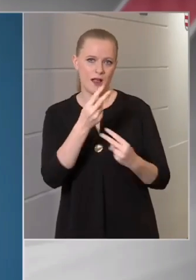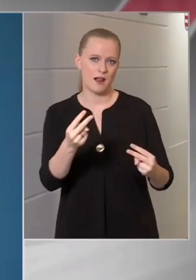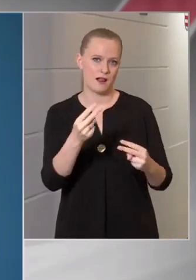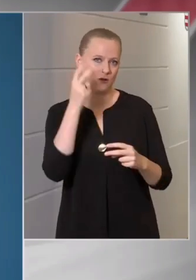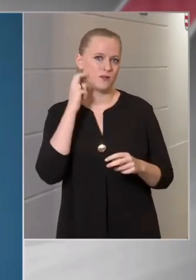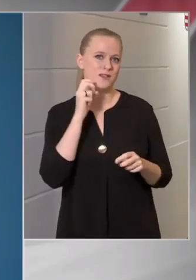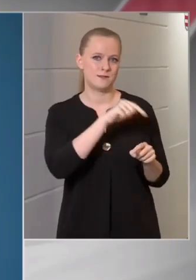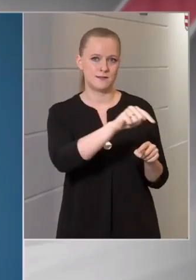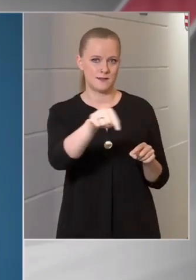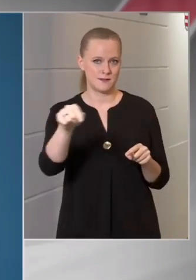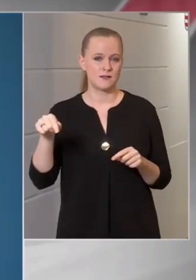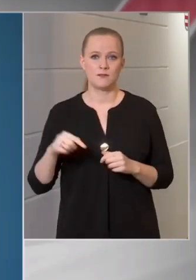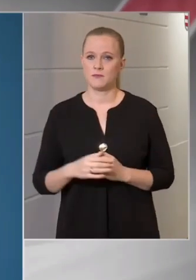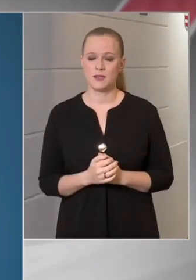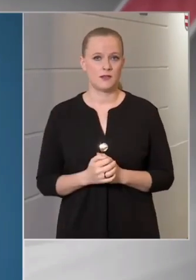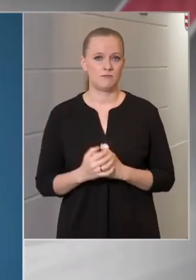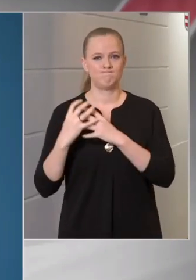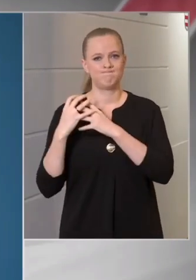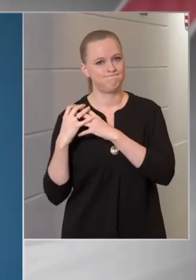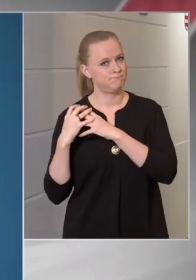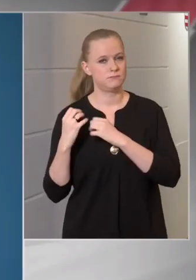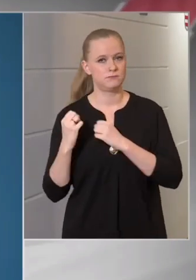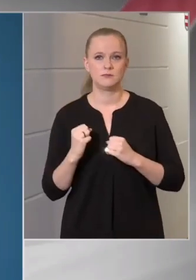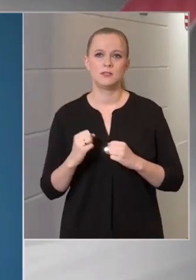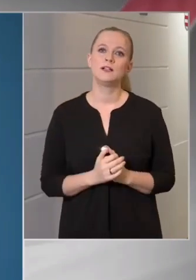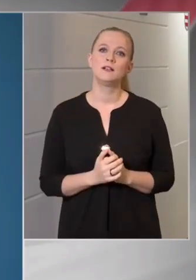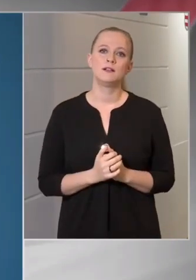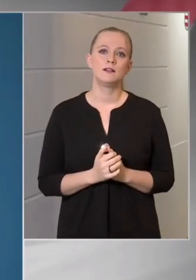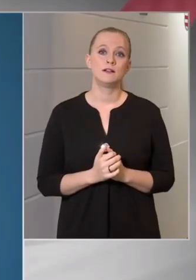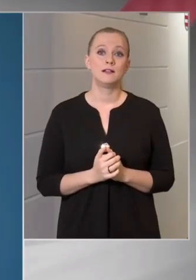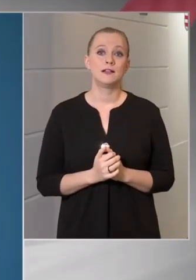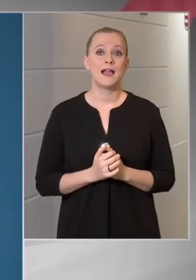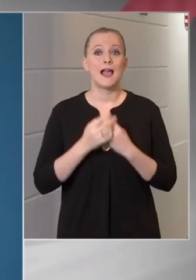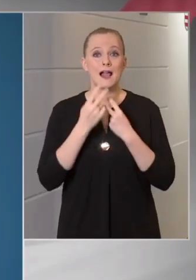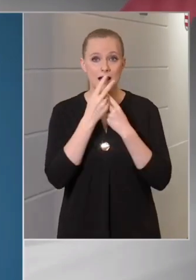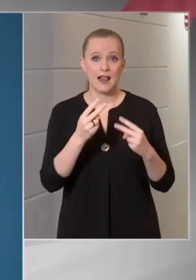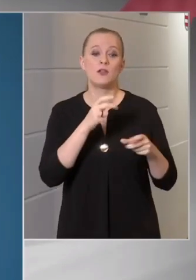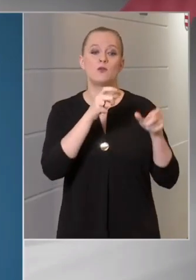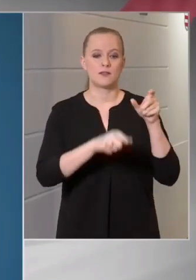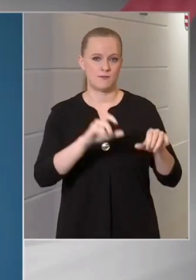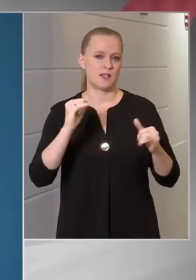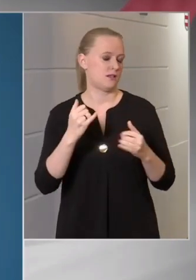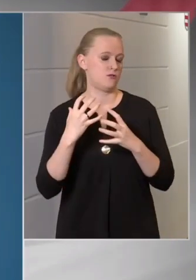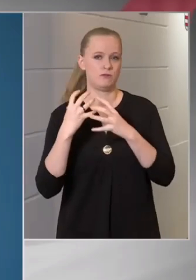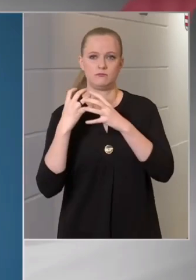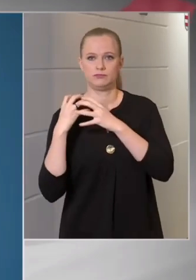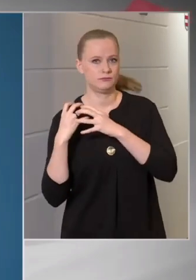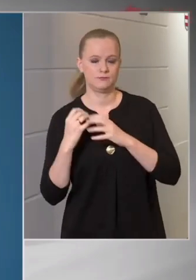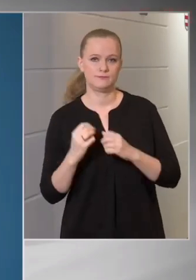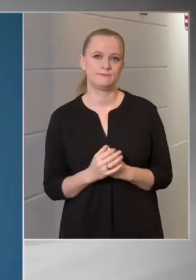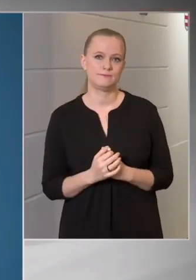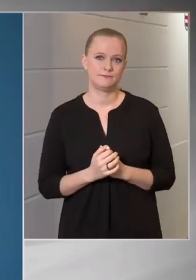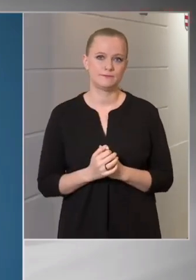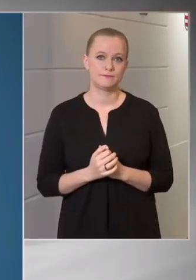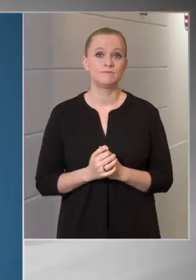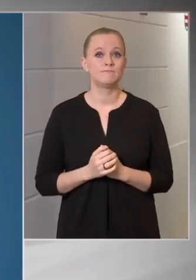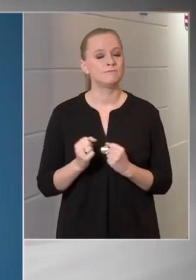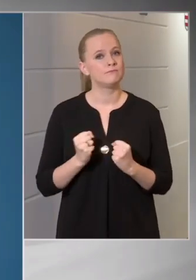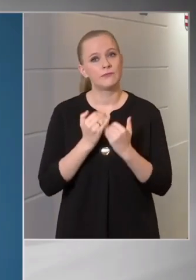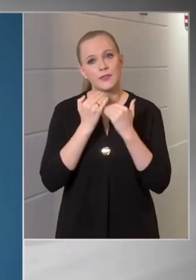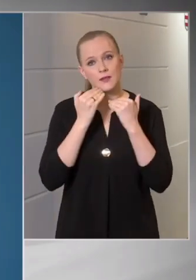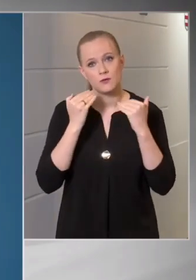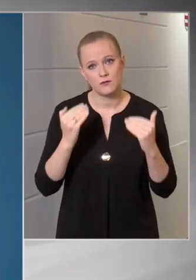intézményekre, és nyilvánvalóan az ellátó személyzetre. Én hálásan köszönöm